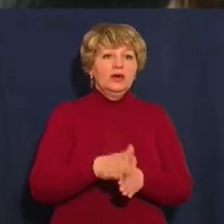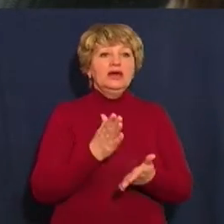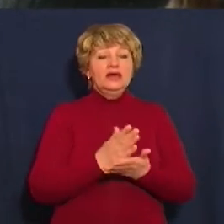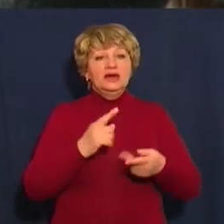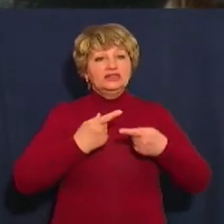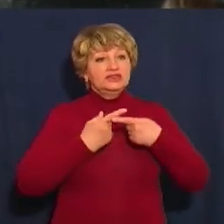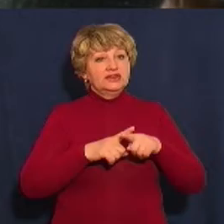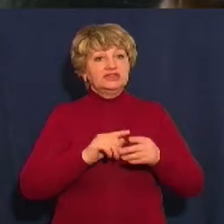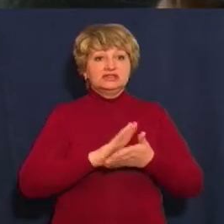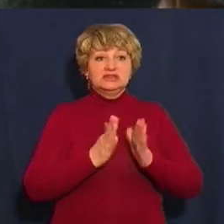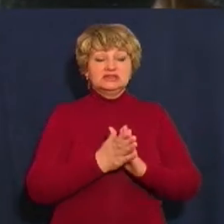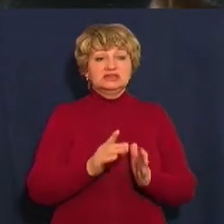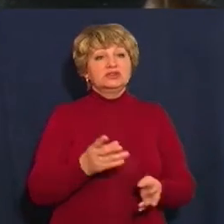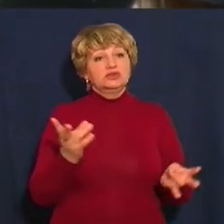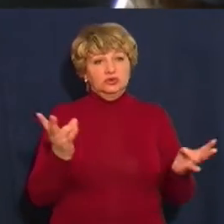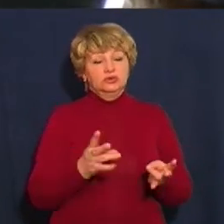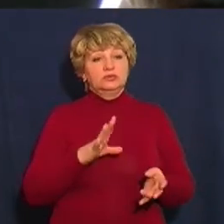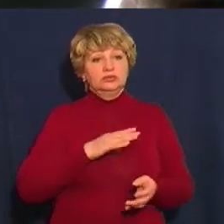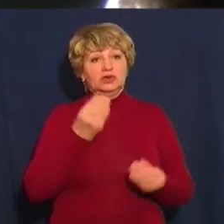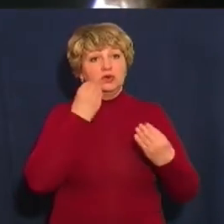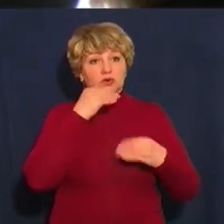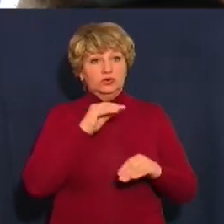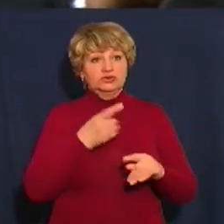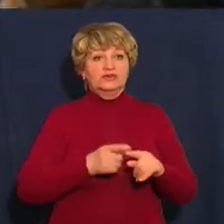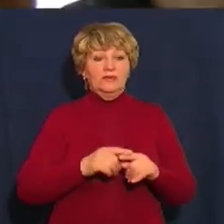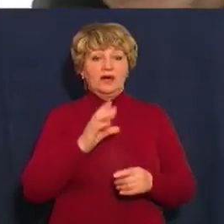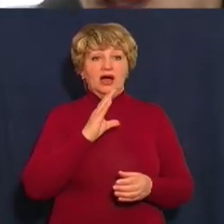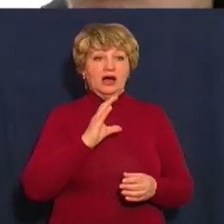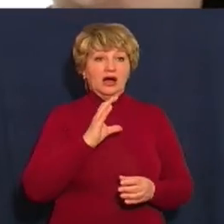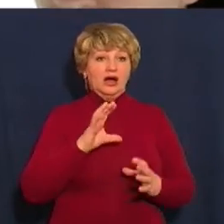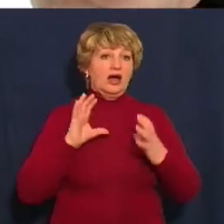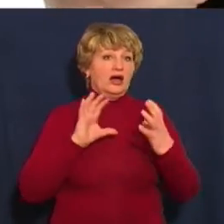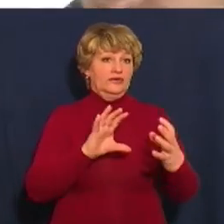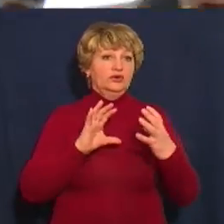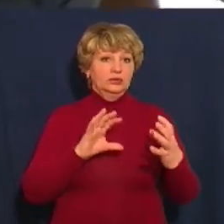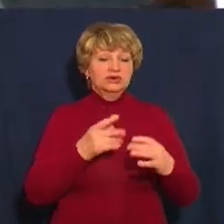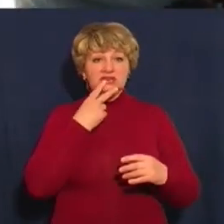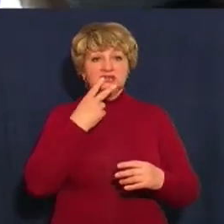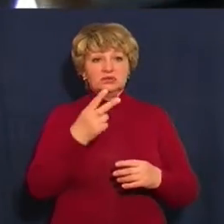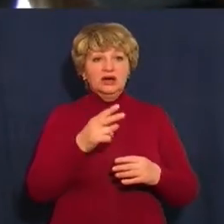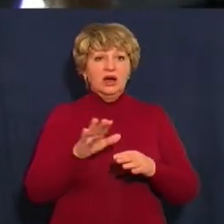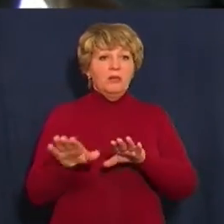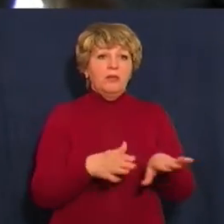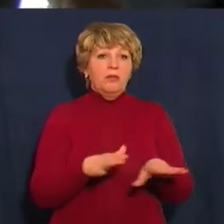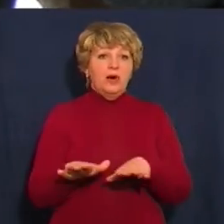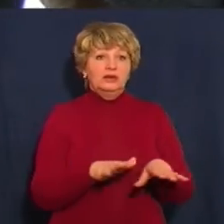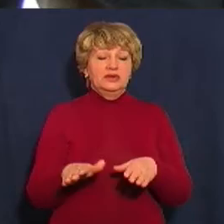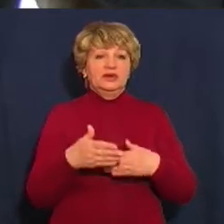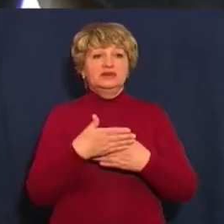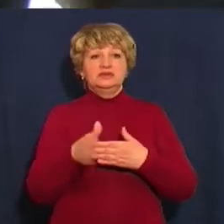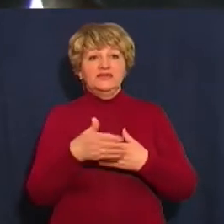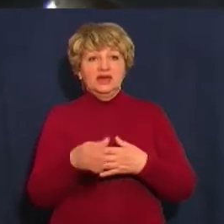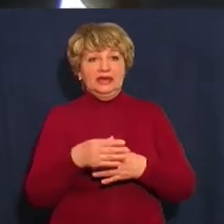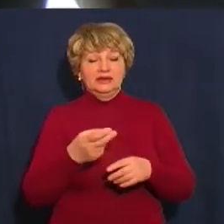вважає бути кращим. Конкретно в цьому автобусі в вже болтаються панелі, є щилини в дверях, і також цей